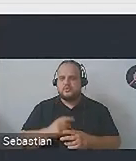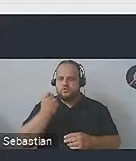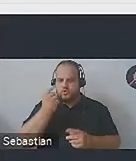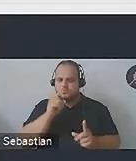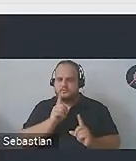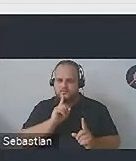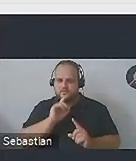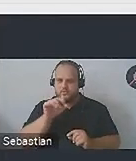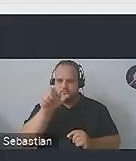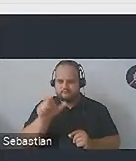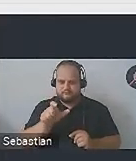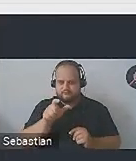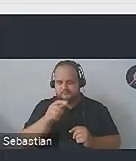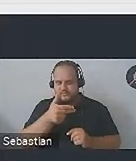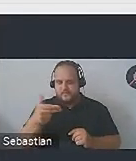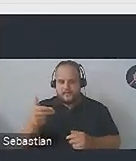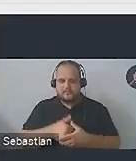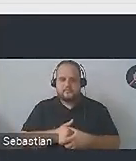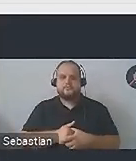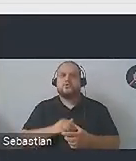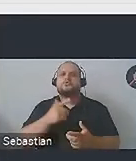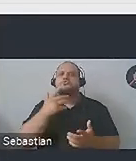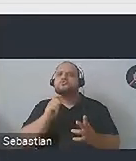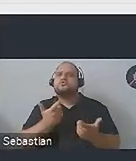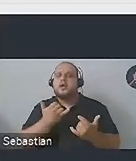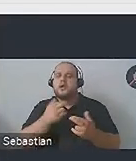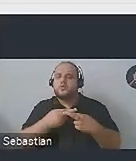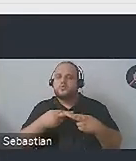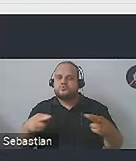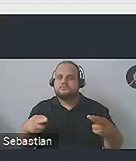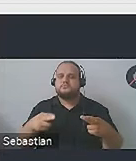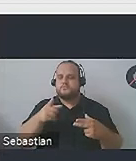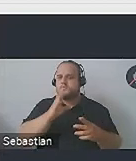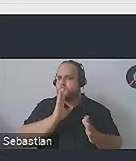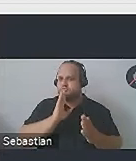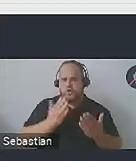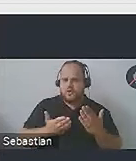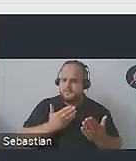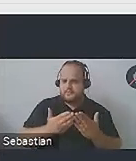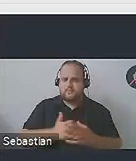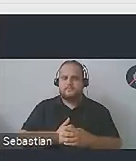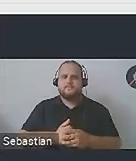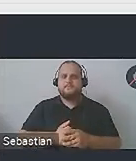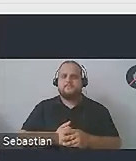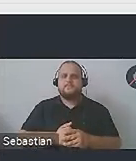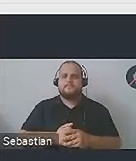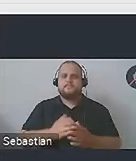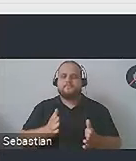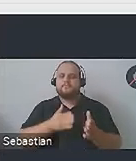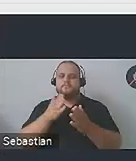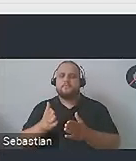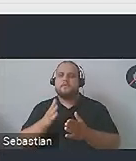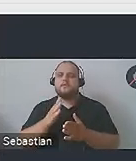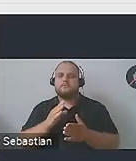pomówimy, żeby zrozumieć, na czym polegają i czym one się różnią, bo wydają się bardzo podobne. Później opiszemy